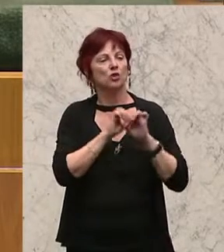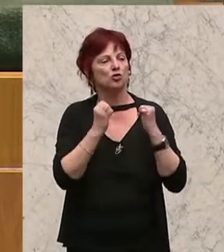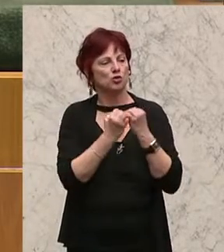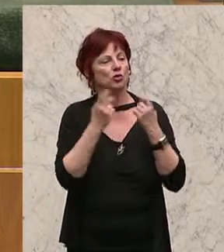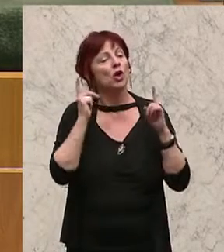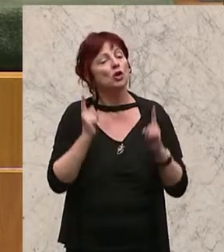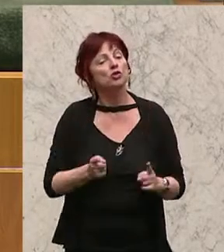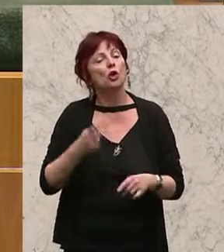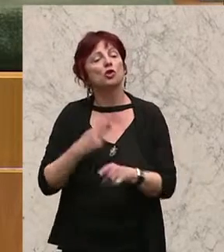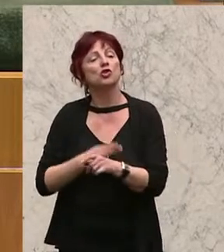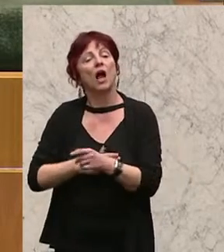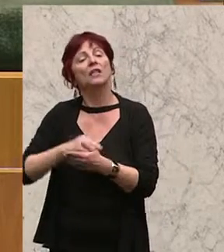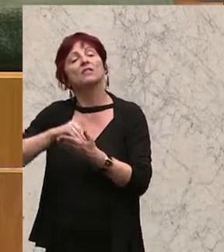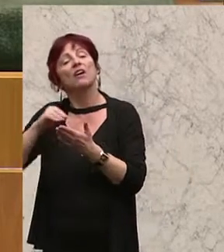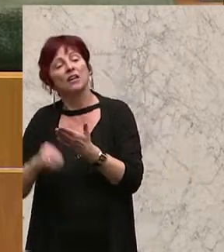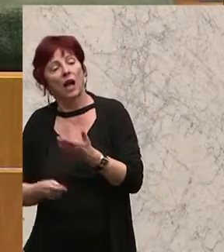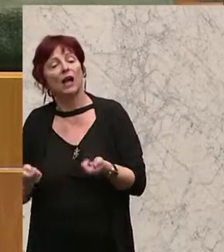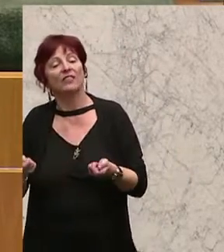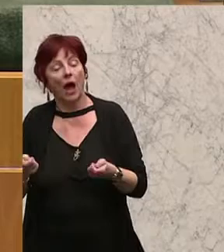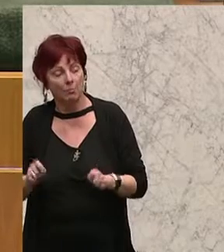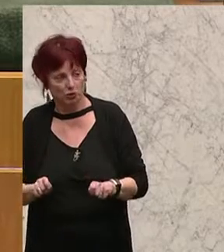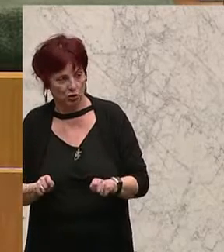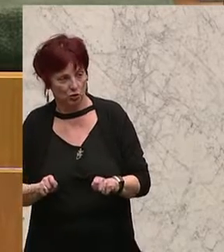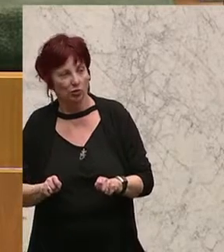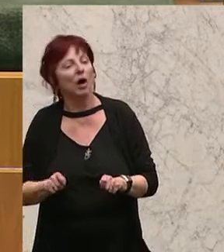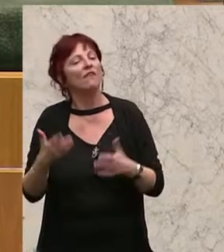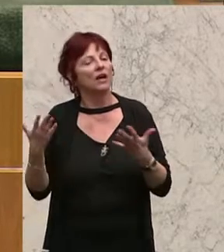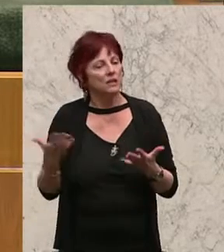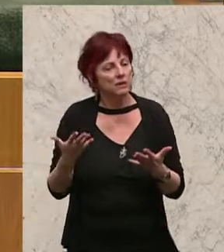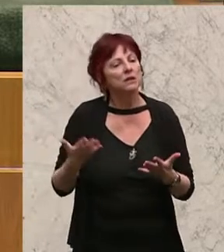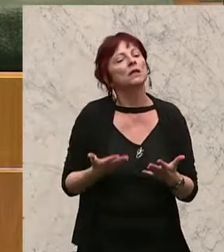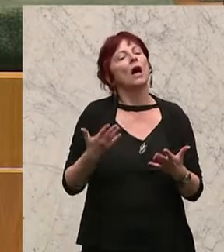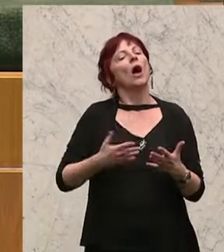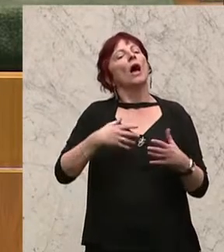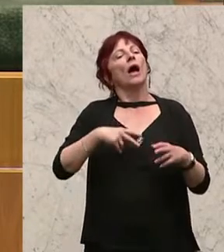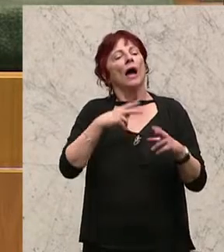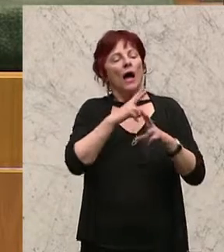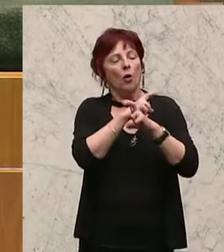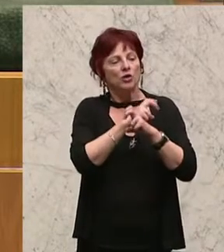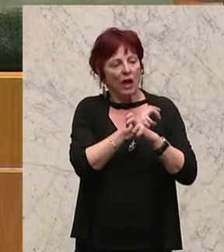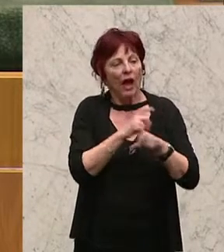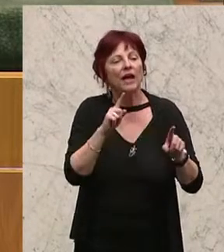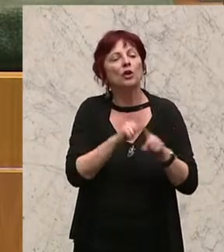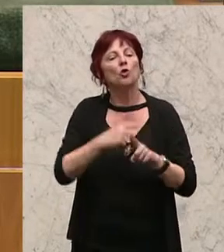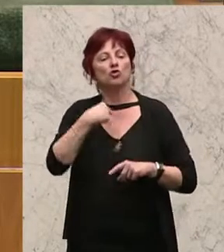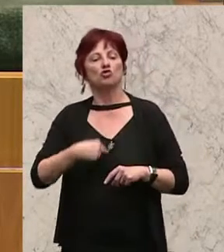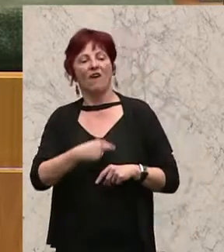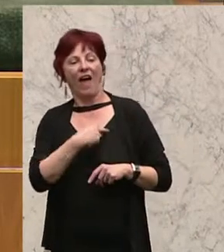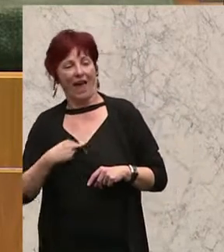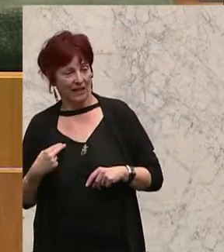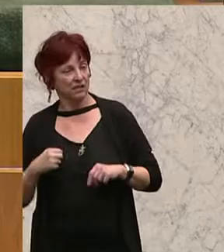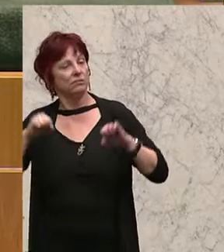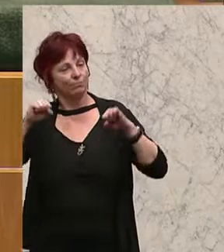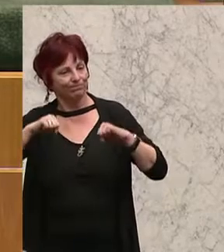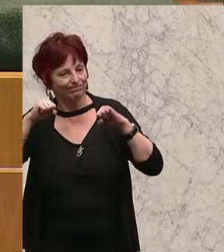Abschluss des gegenständlichen Staatsvertrages, Abkommen zwischen der Republik Österreich und der schweizerischen Eidgenossenschaft über die